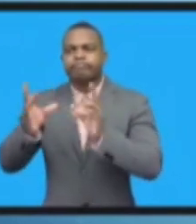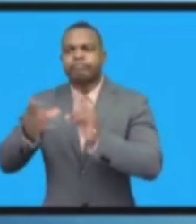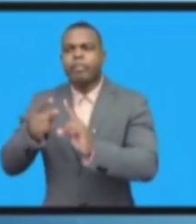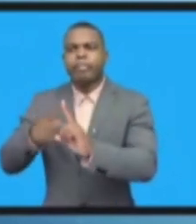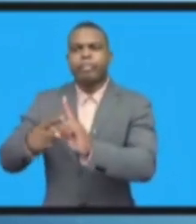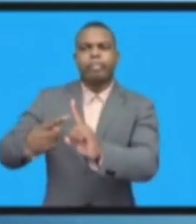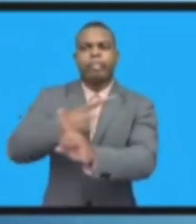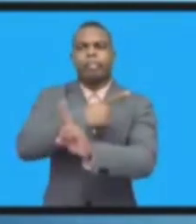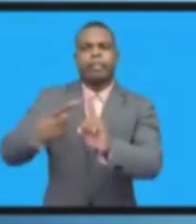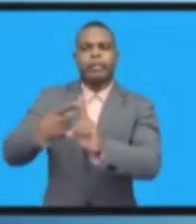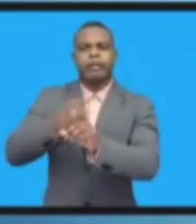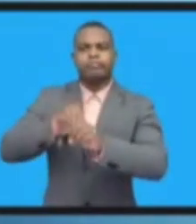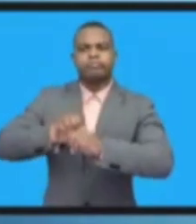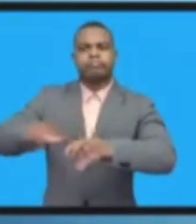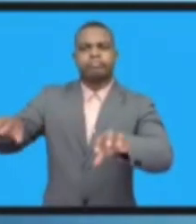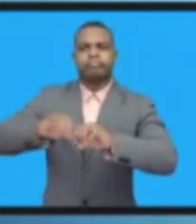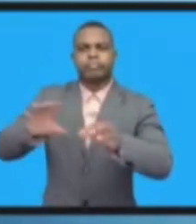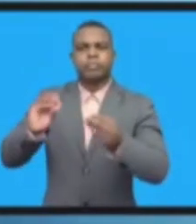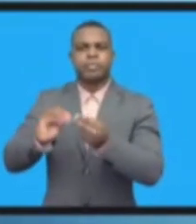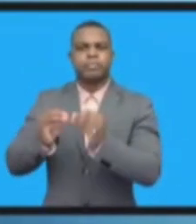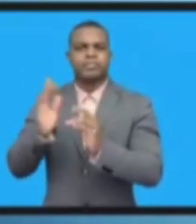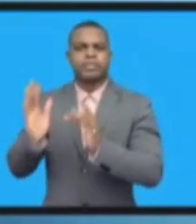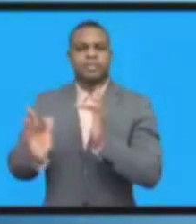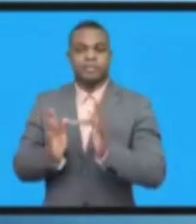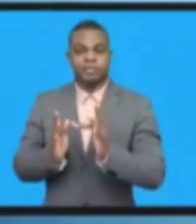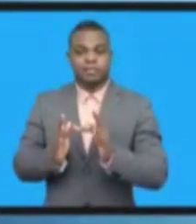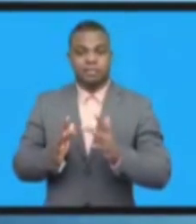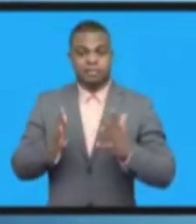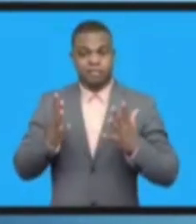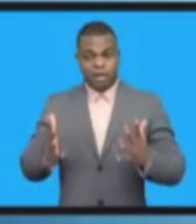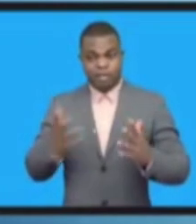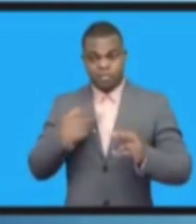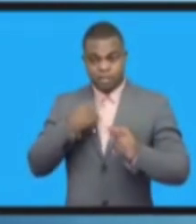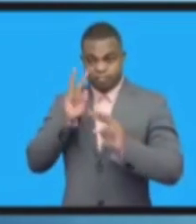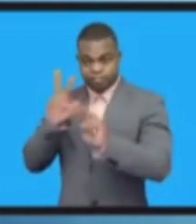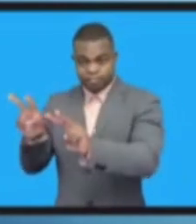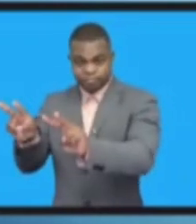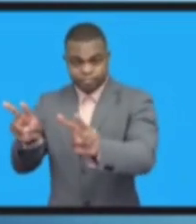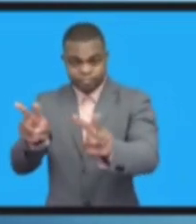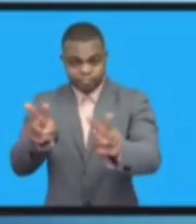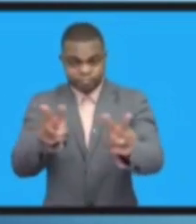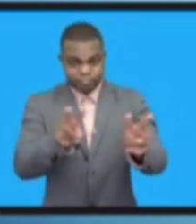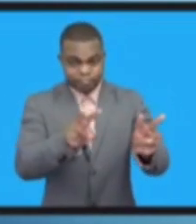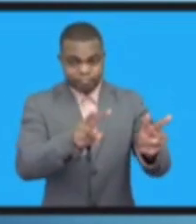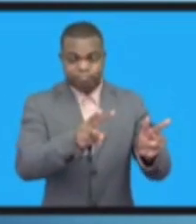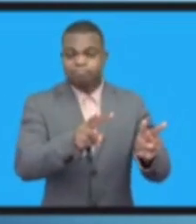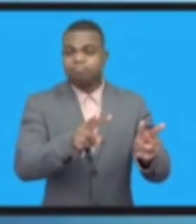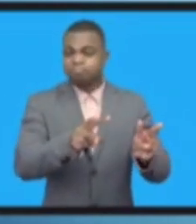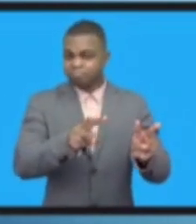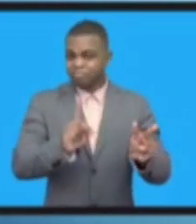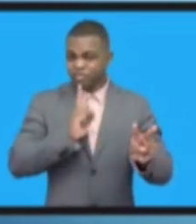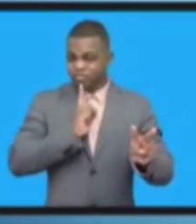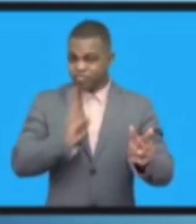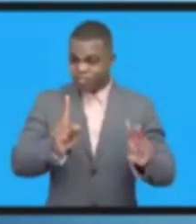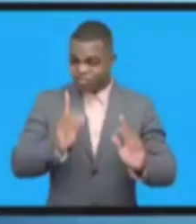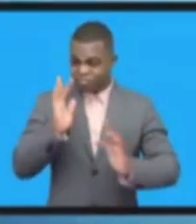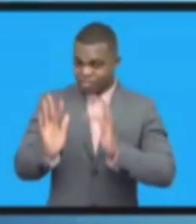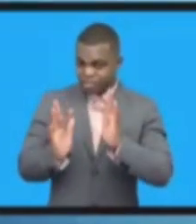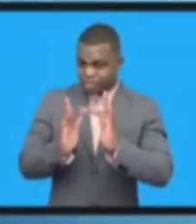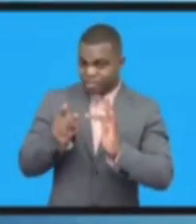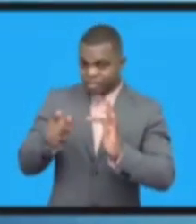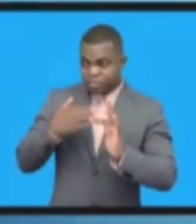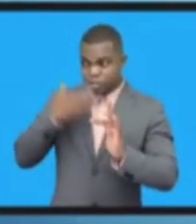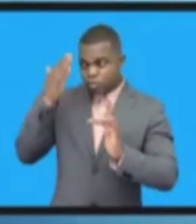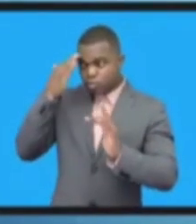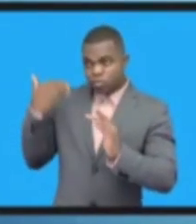подобное. Но это не такой интернет, который известен мне. Я знаю интернет с другой стороны, поэтому я хотел бы нарисовать такую более положительную